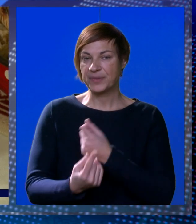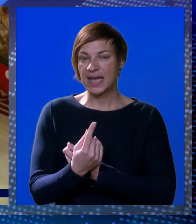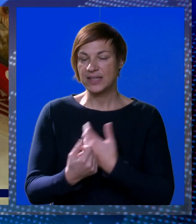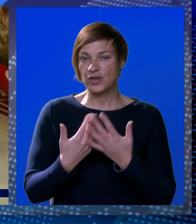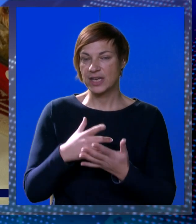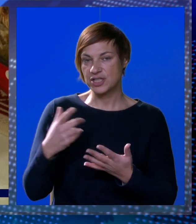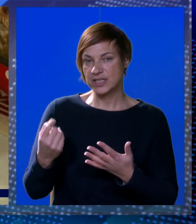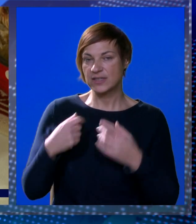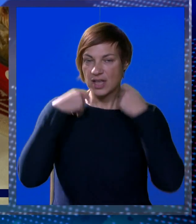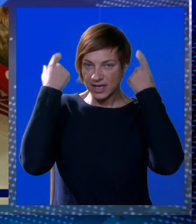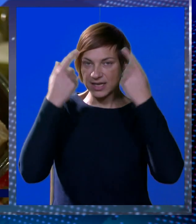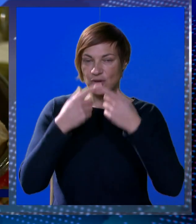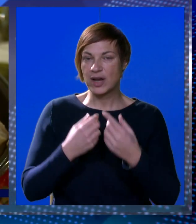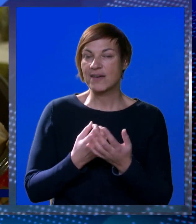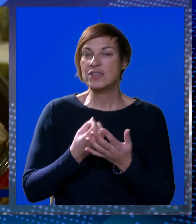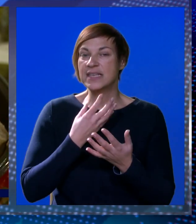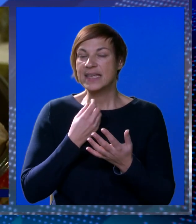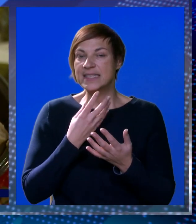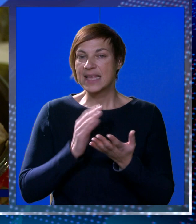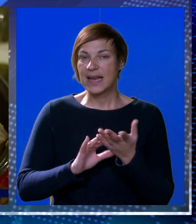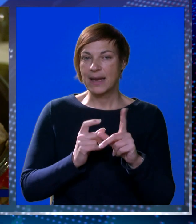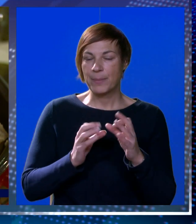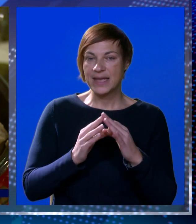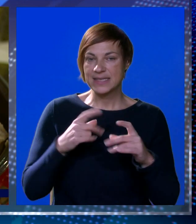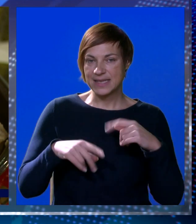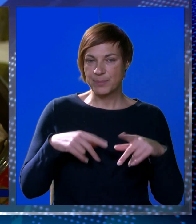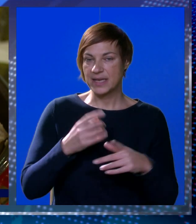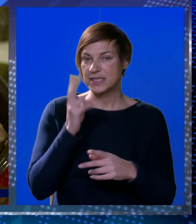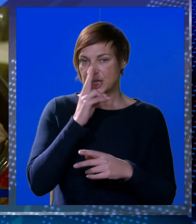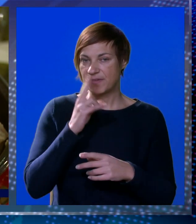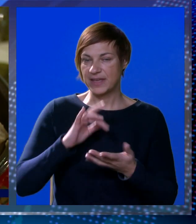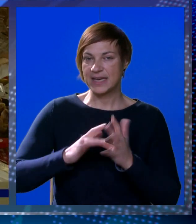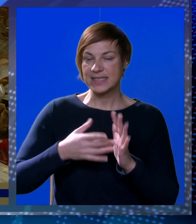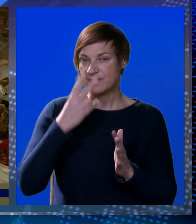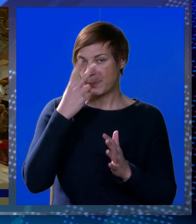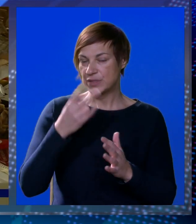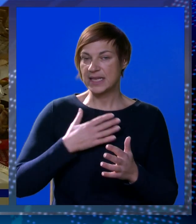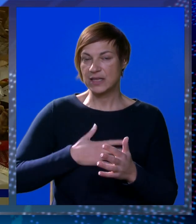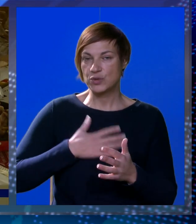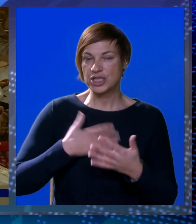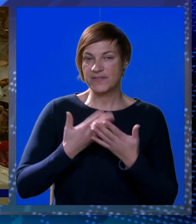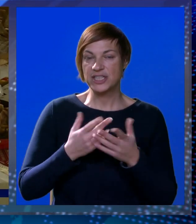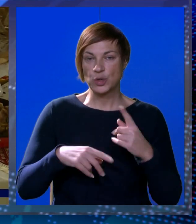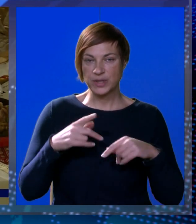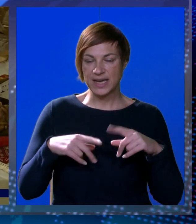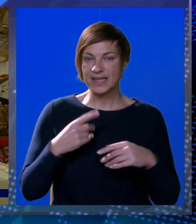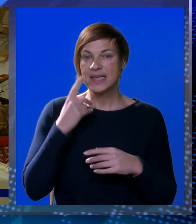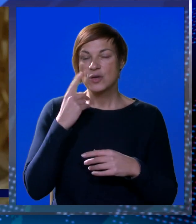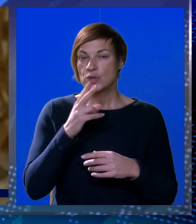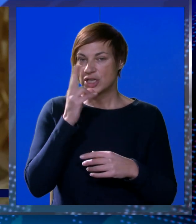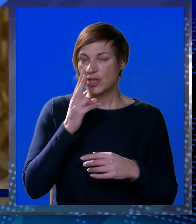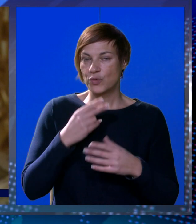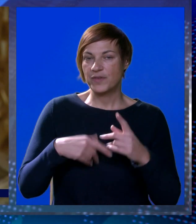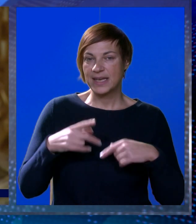neizostavan događaj su dani konavoske zelene menestre, baštine i vina. Svi posjetitelji uživat će u konavoskoj tradiciji,